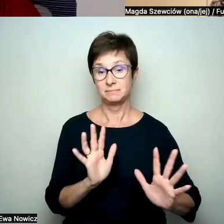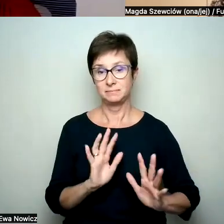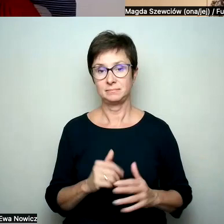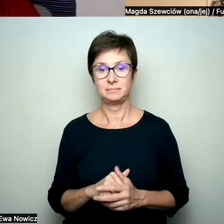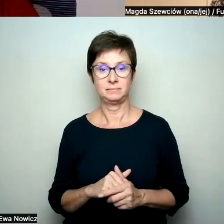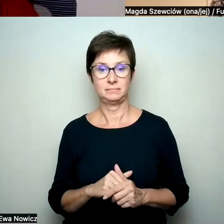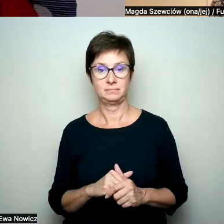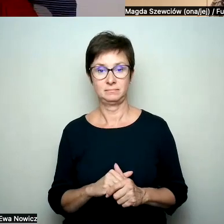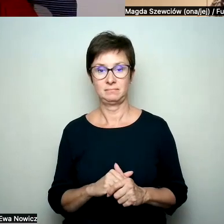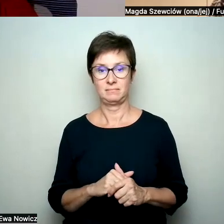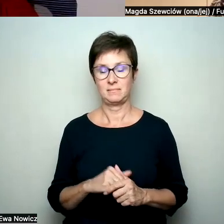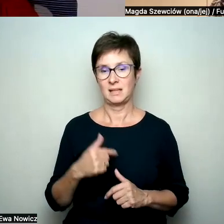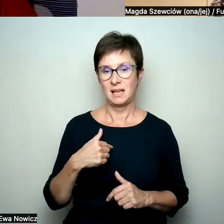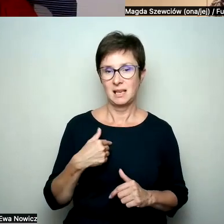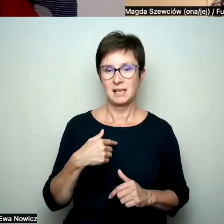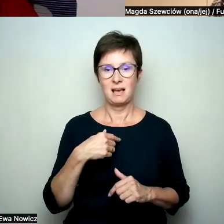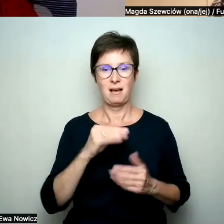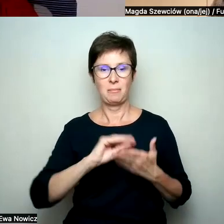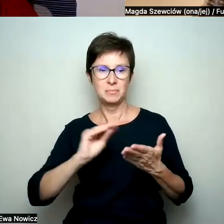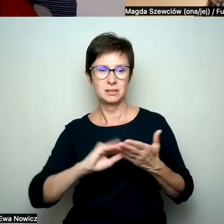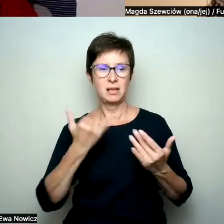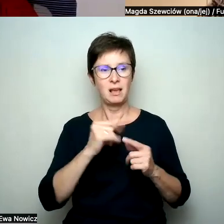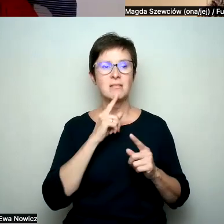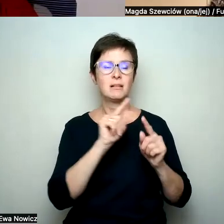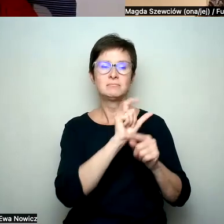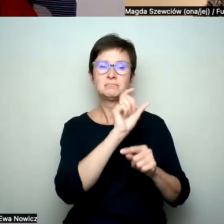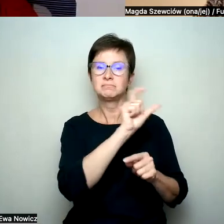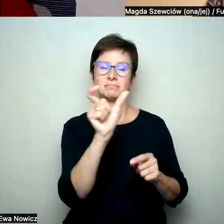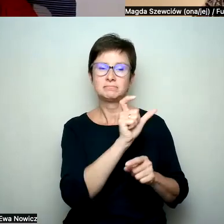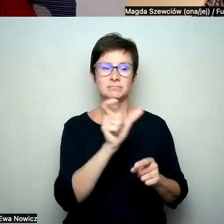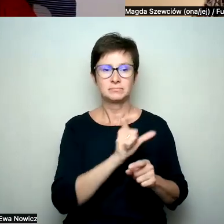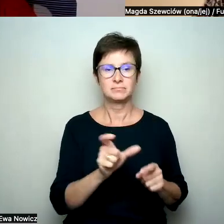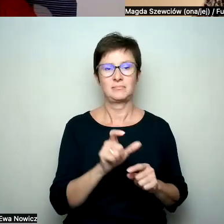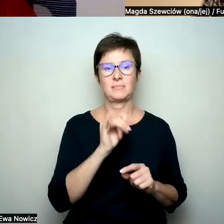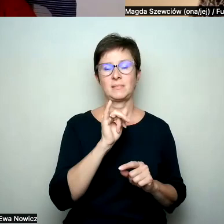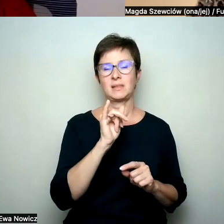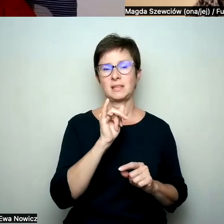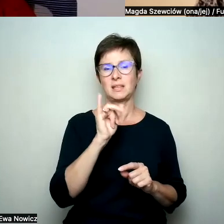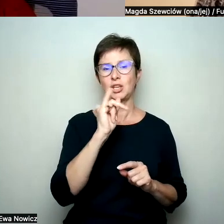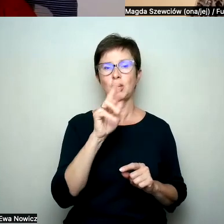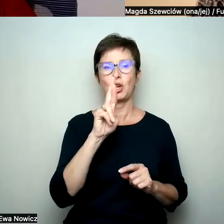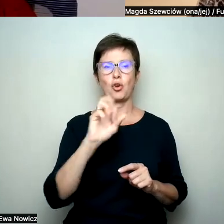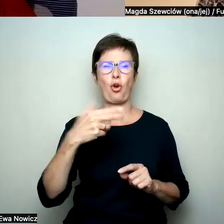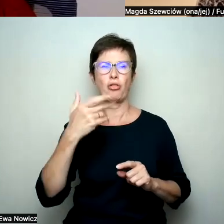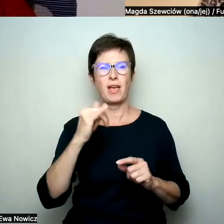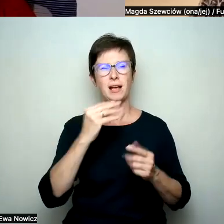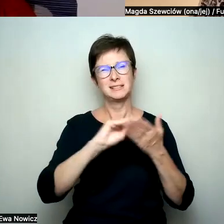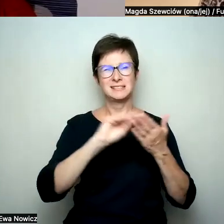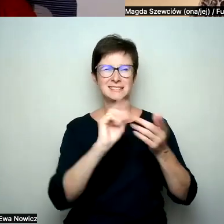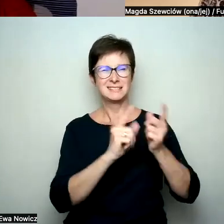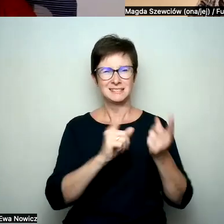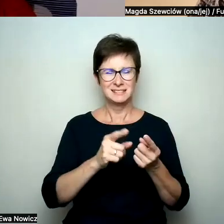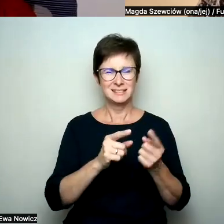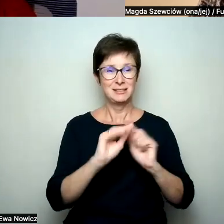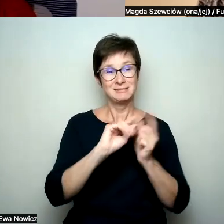ja sarkastycznie, ironicznie pisałam o jakiejś rzeczywistości i zlatywały się homofobiczne